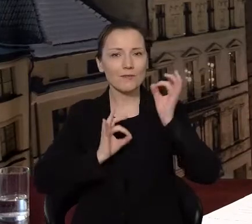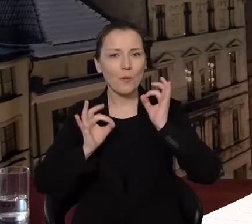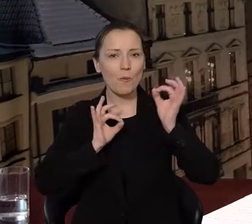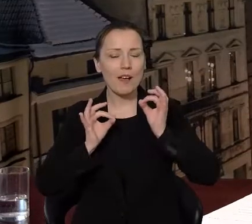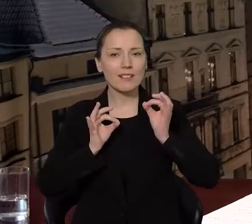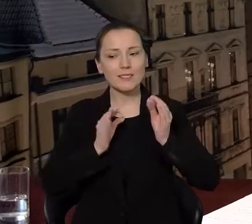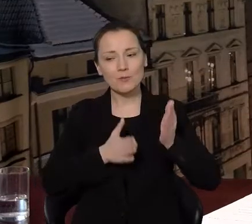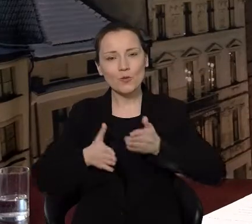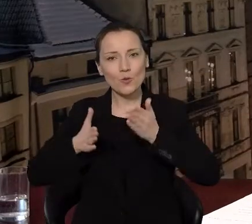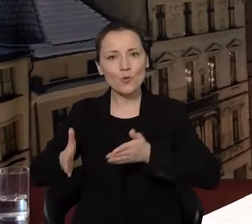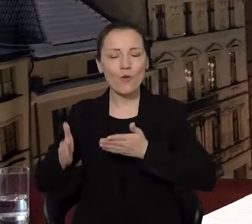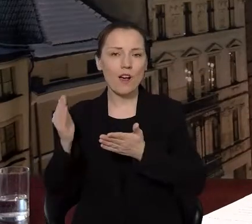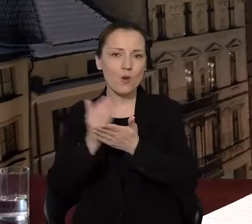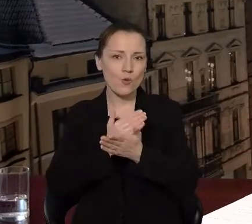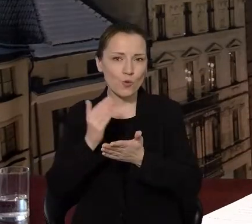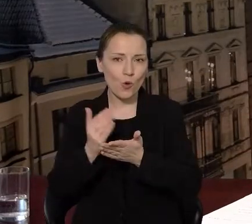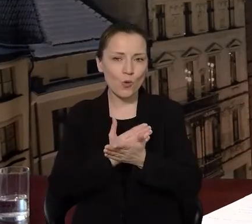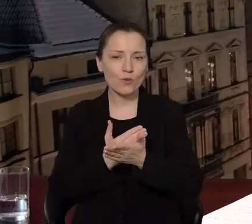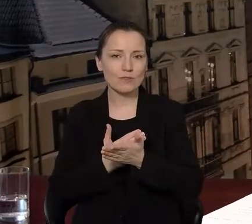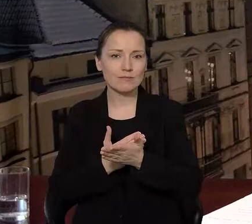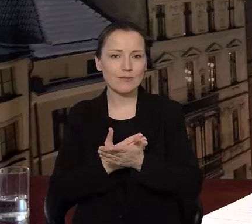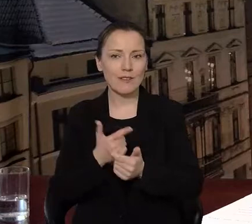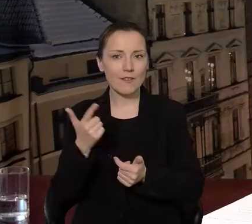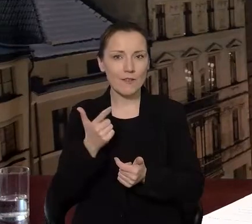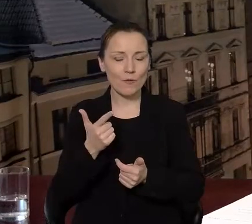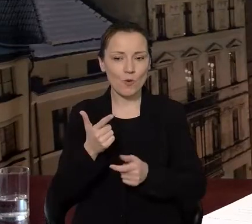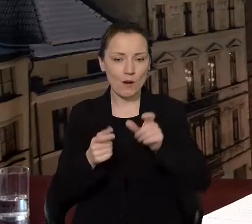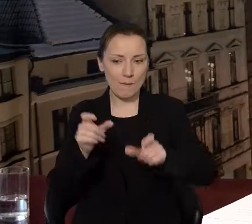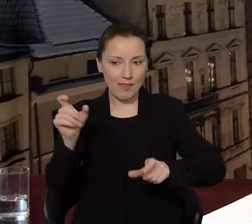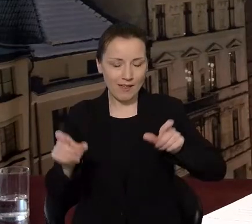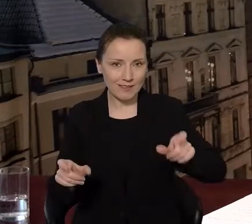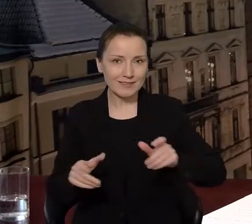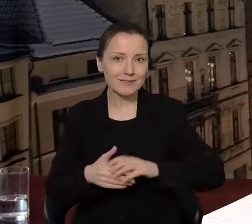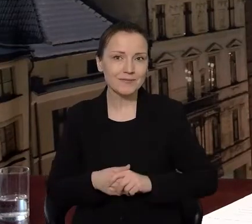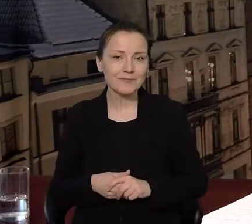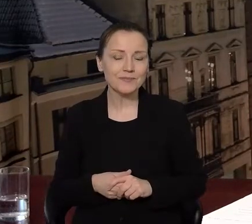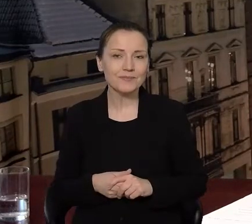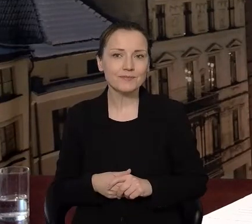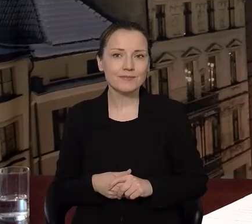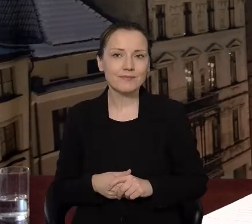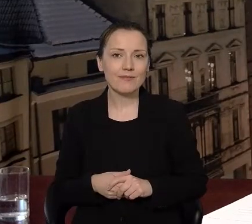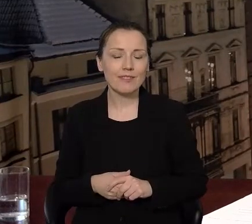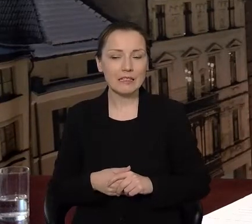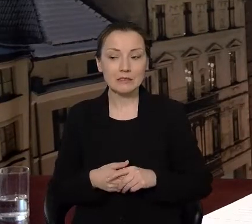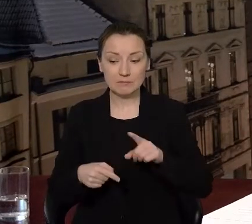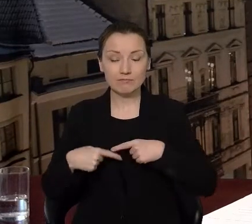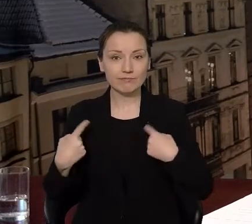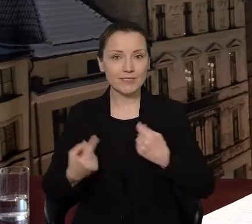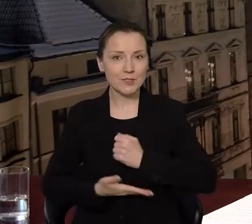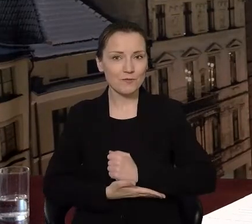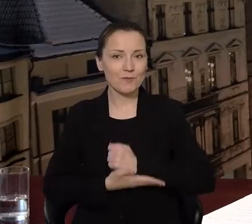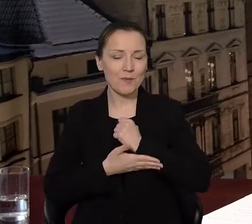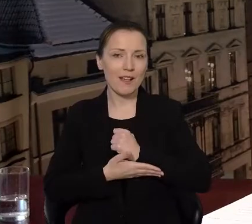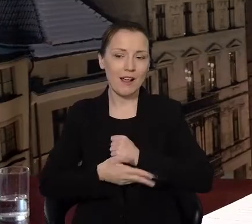działań programowych w tych dwóch zakresach. Jesteśmy wspierani przez